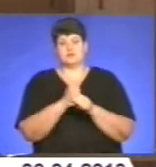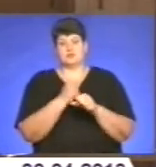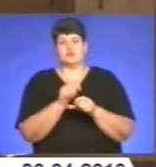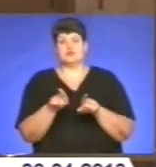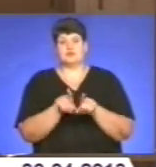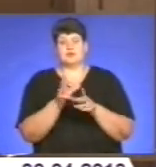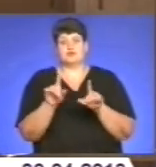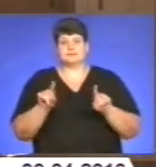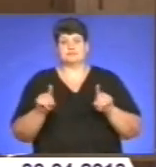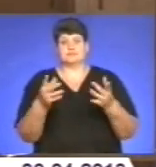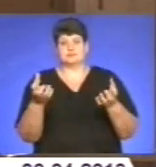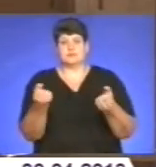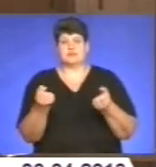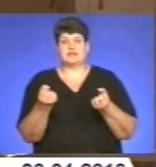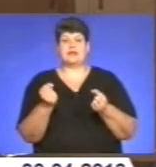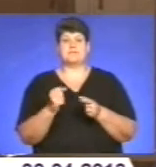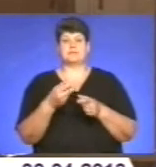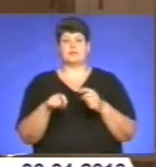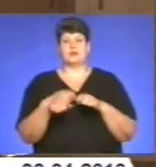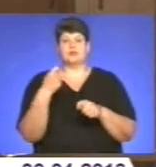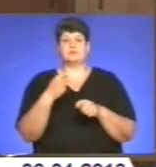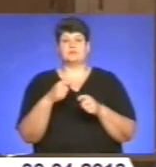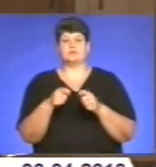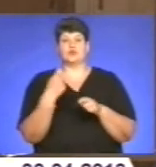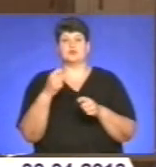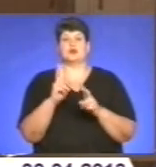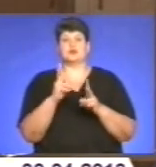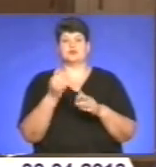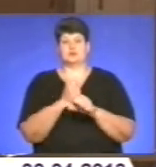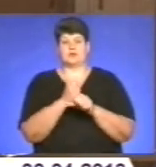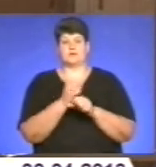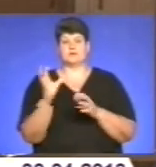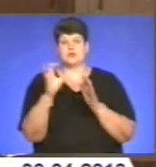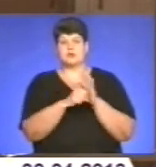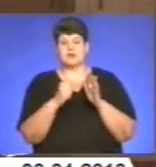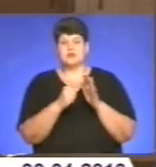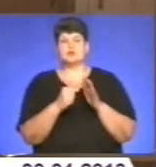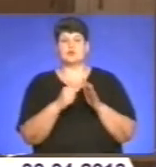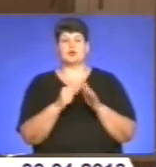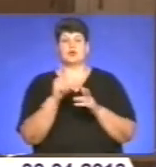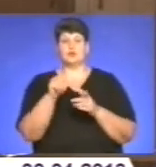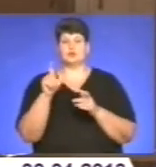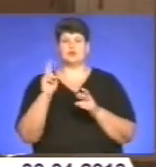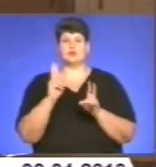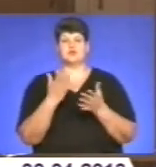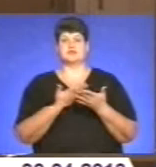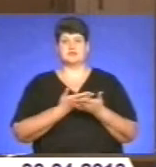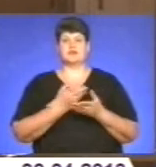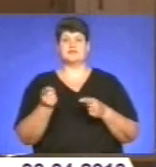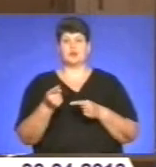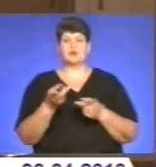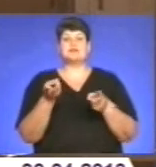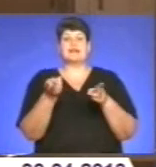своєчасно затримати злочинця, які скою в даному крадіжку. Крім того, громадяни чи мешканці міста Тернополя, які